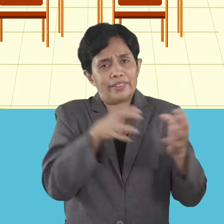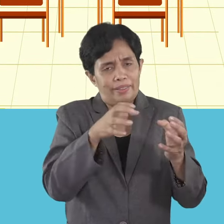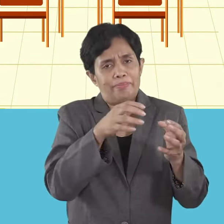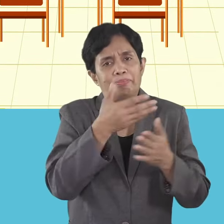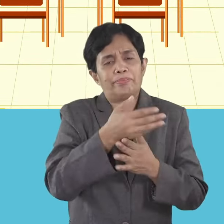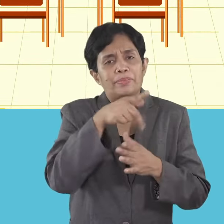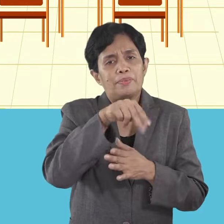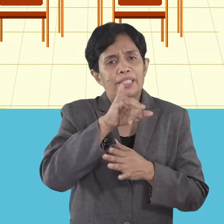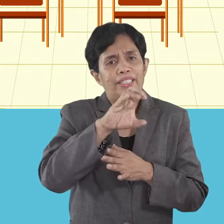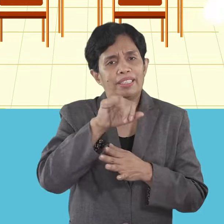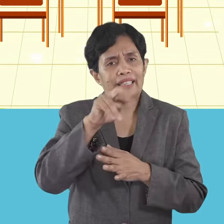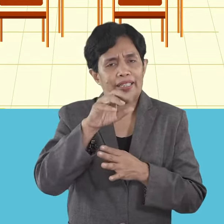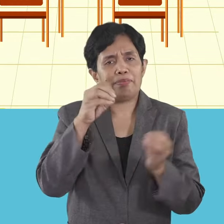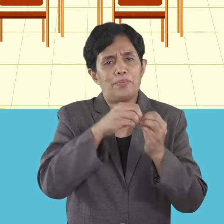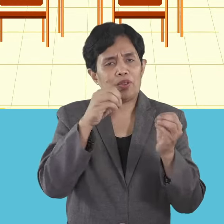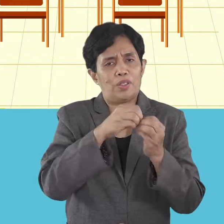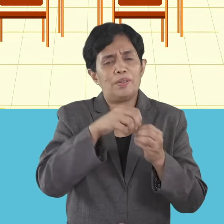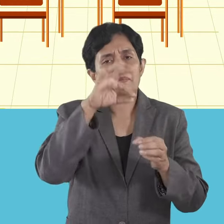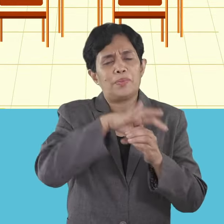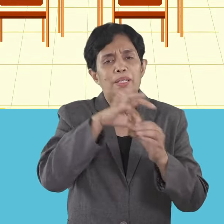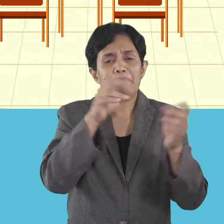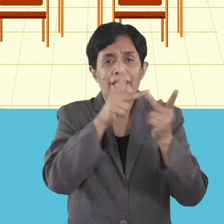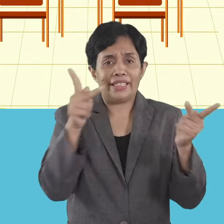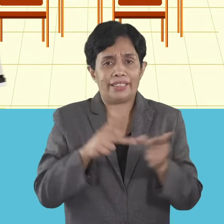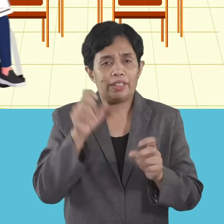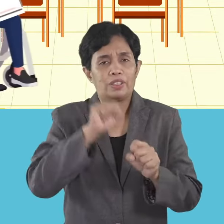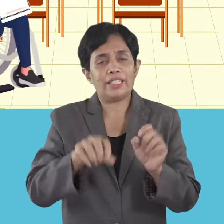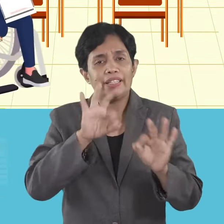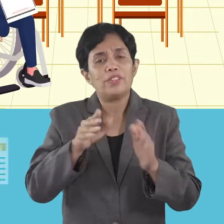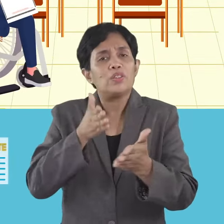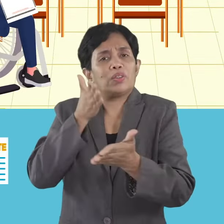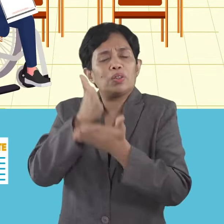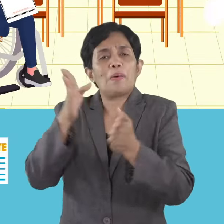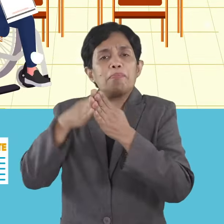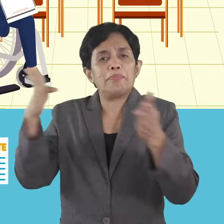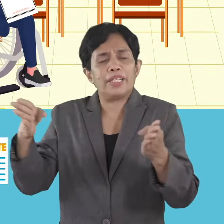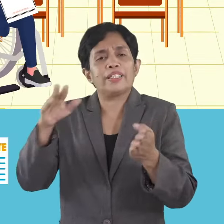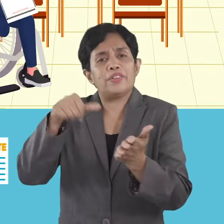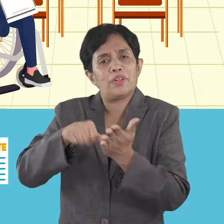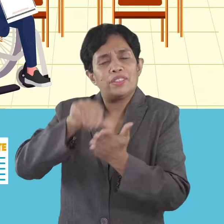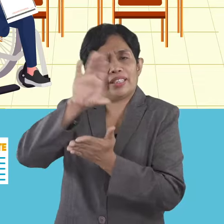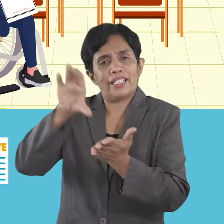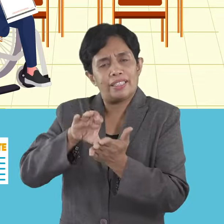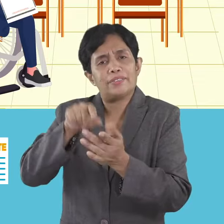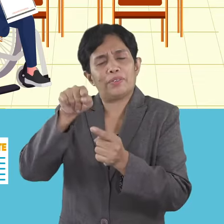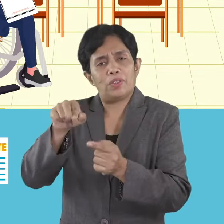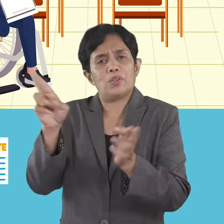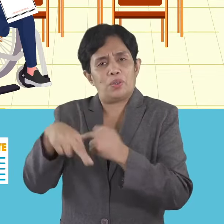precinct nagpasabot o mas daghang polling places. So, kung mo adto ka sa dakong voting center,